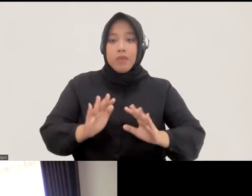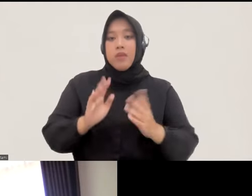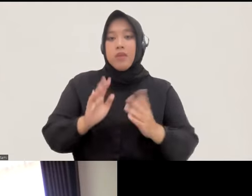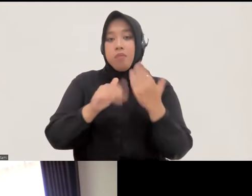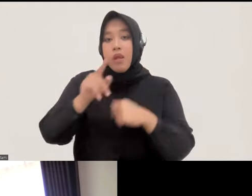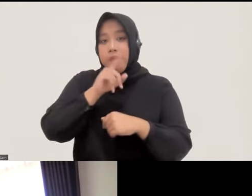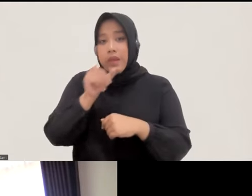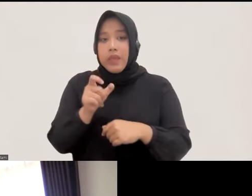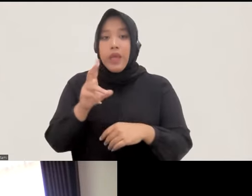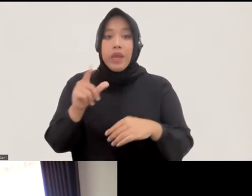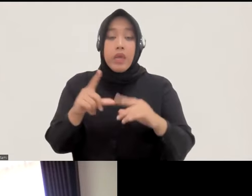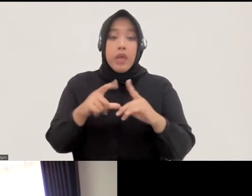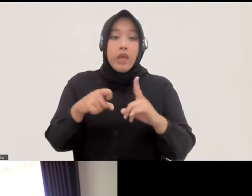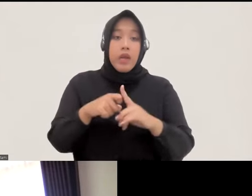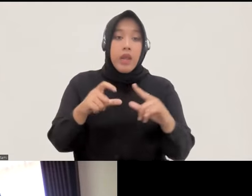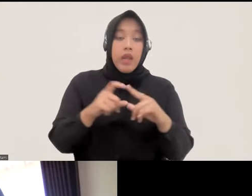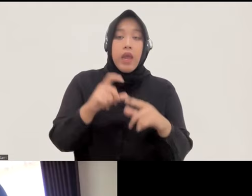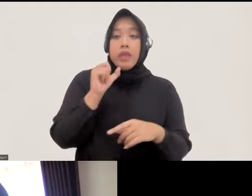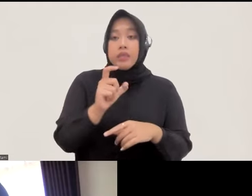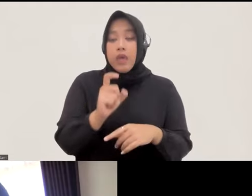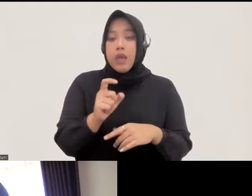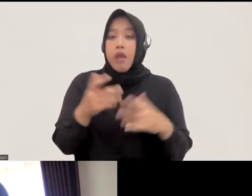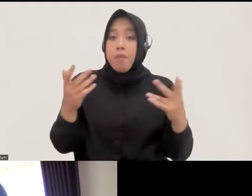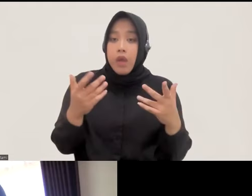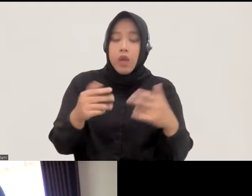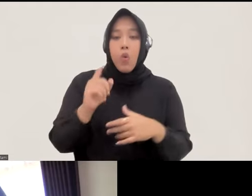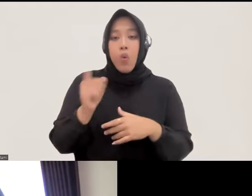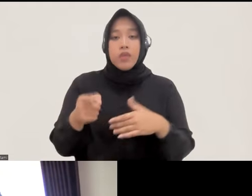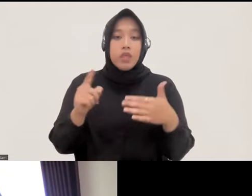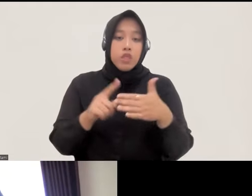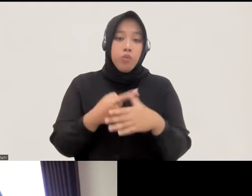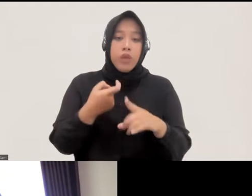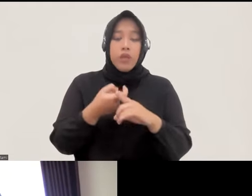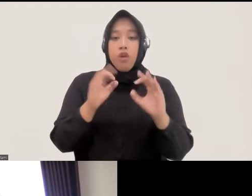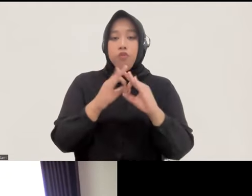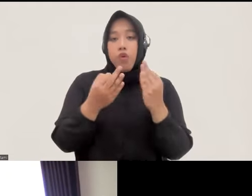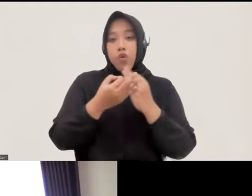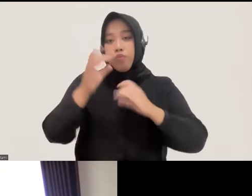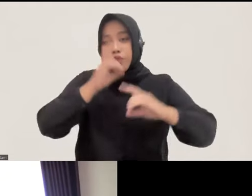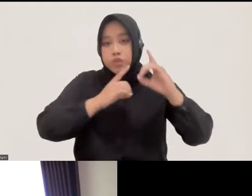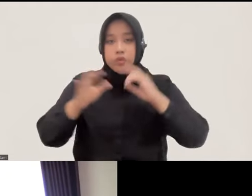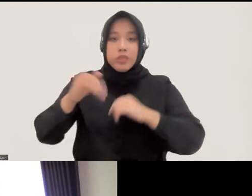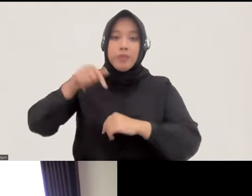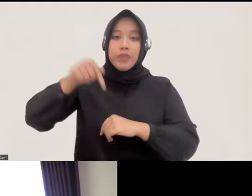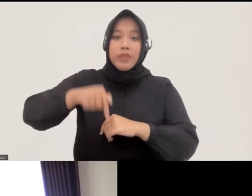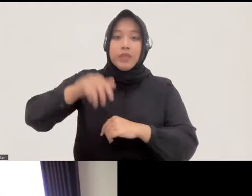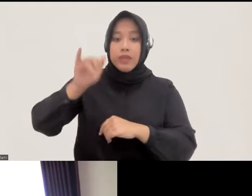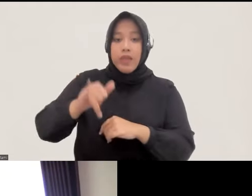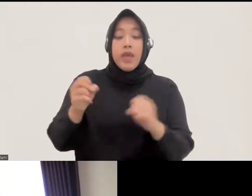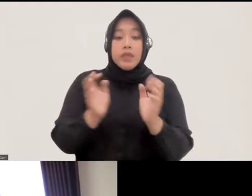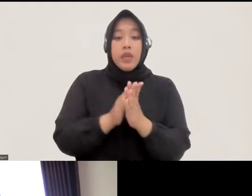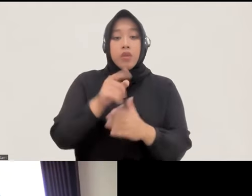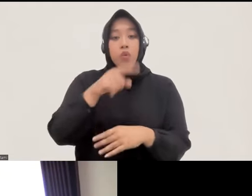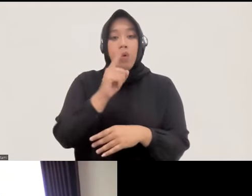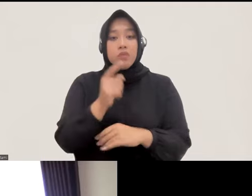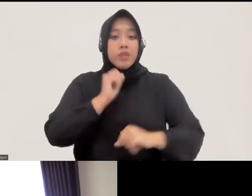masyarakat tadi bagaimana cara konkret ya harus dimulai dari forum-forum diskusi yang seperti ini begitu dan itu harus